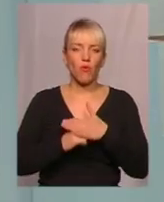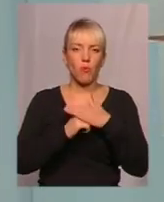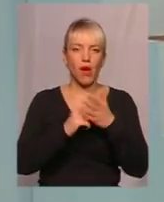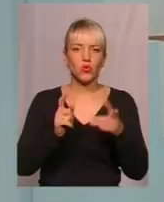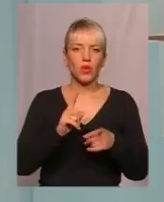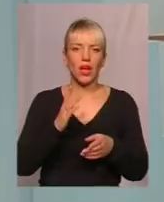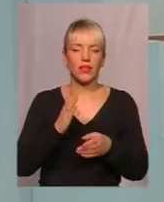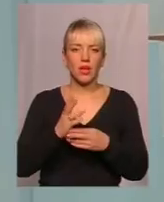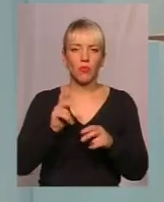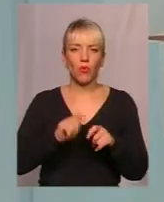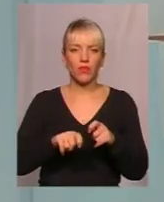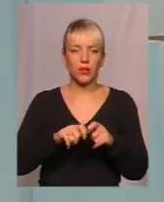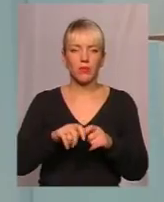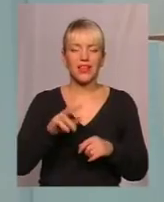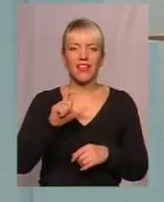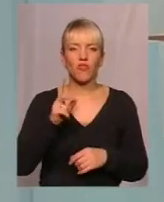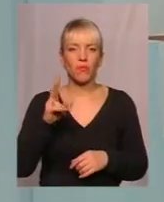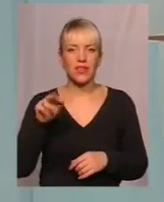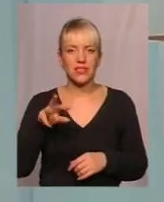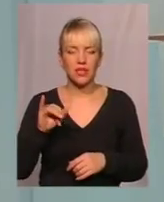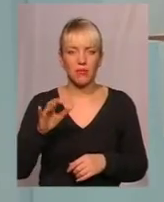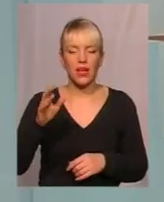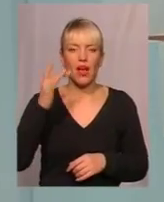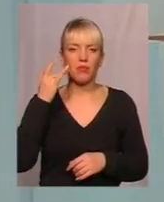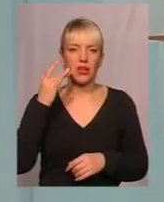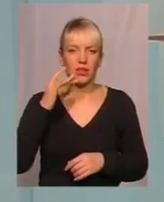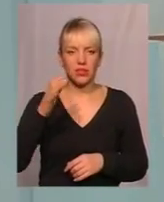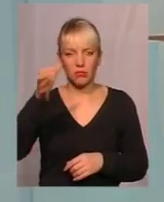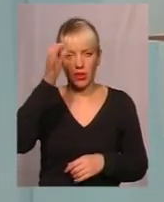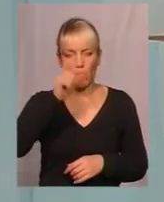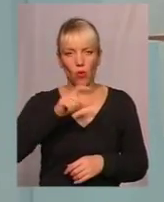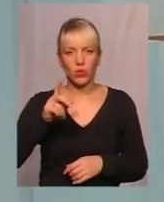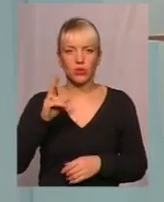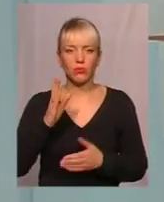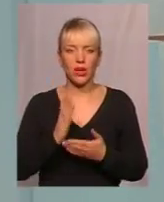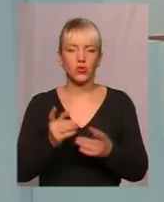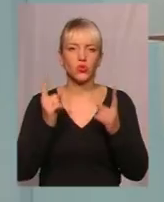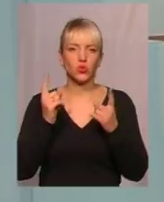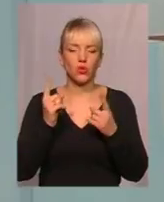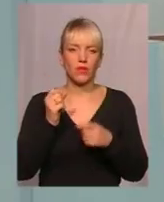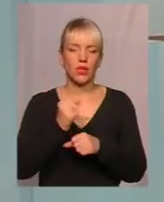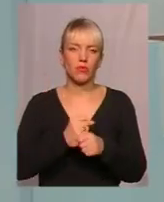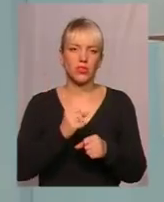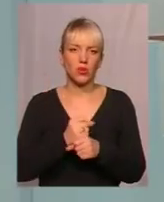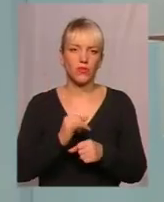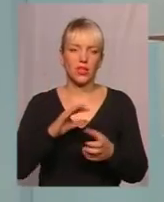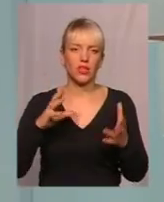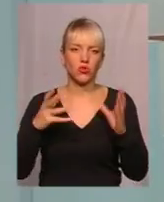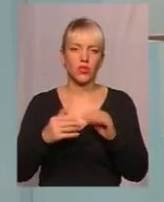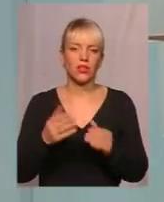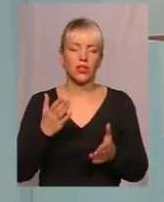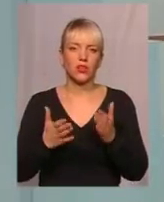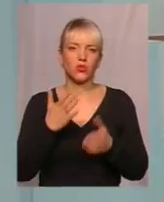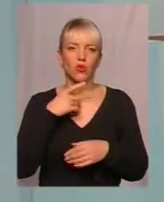до прикладу, дійсно європейськими, американськими науковцями, які мають досить суттєві напрацьовки і результати. І якщо